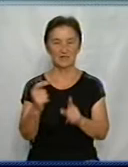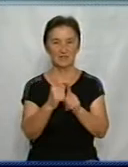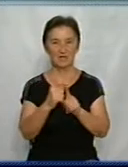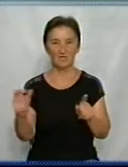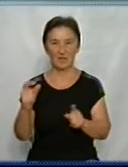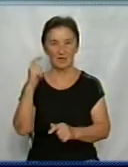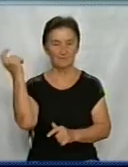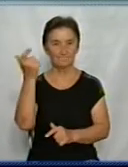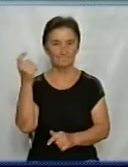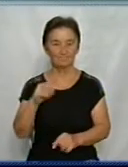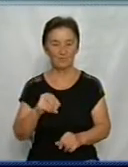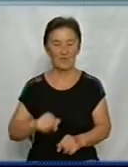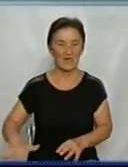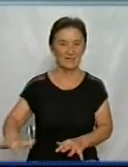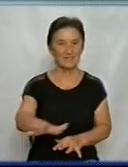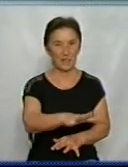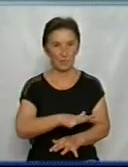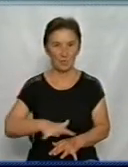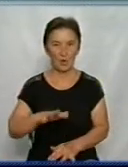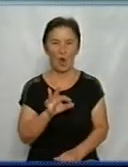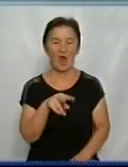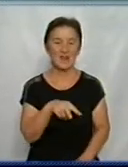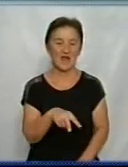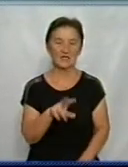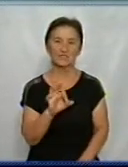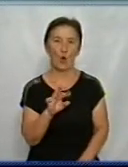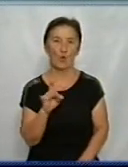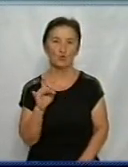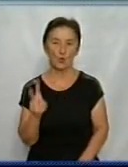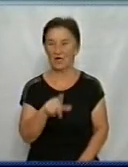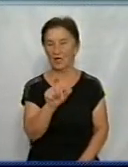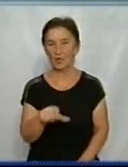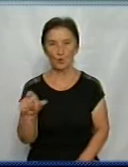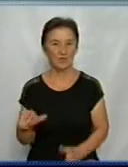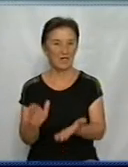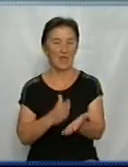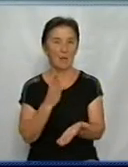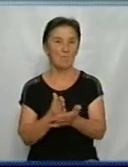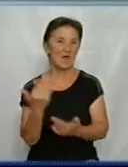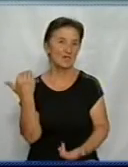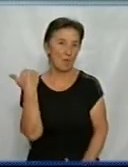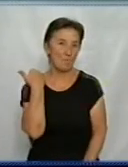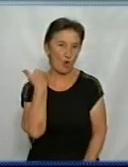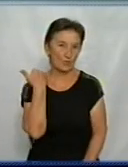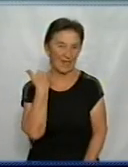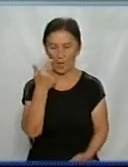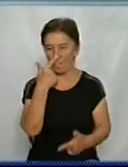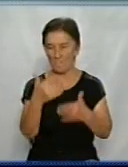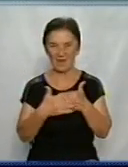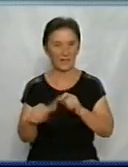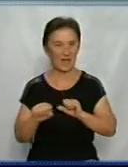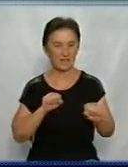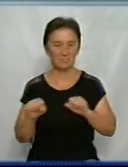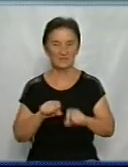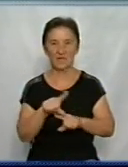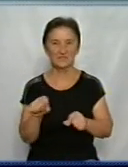підприємства орендаря землі ринку Європейської Лариси Онул, люди, які вийшли на акцію протесту, мають борги перед адміністрацією за оренду